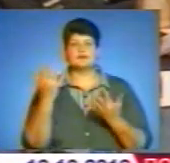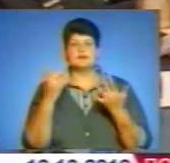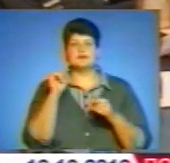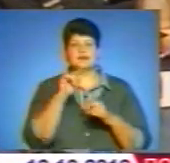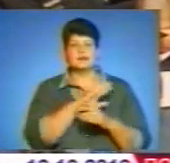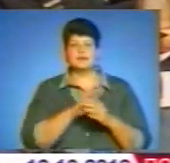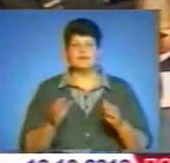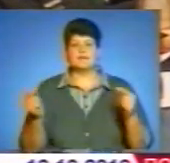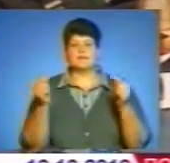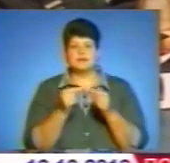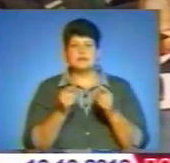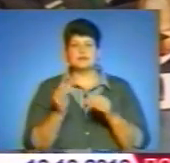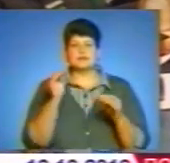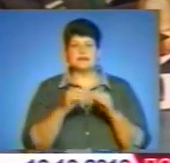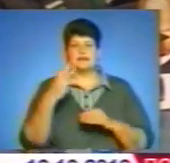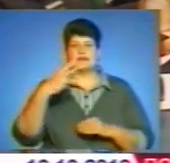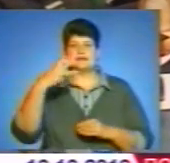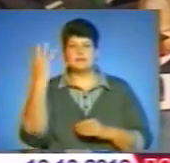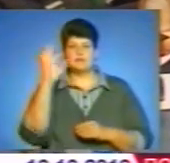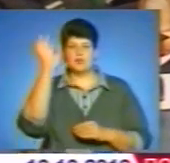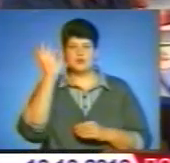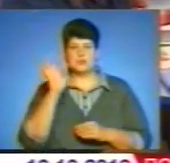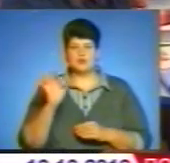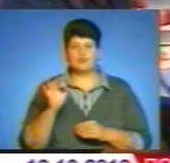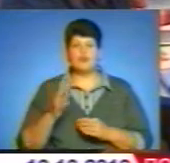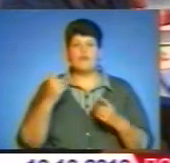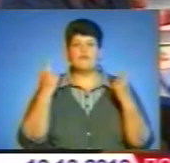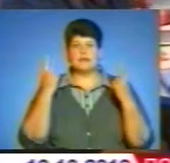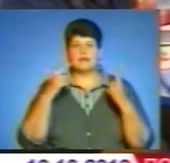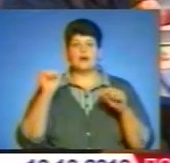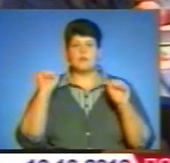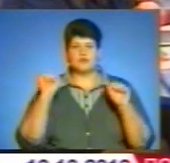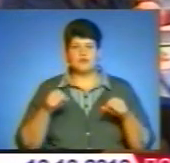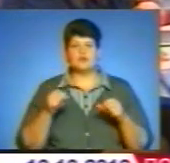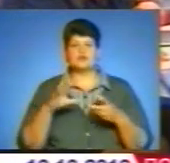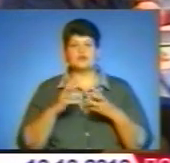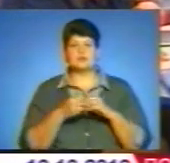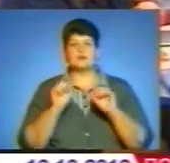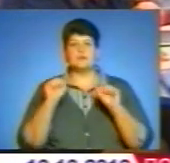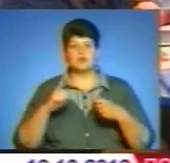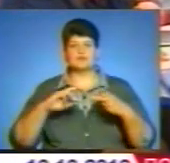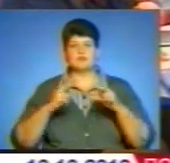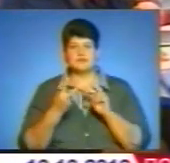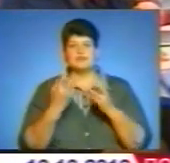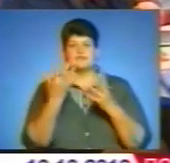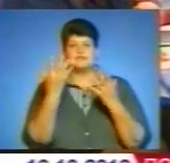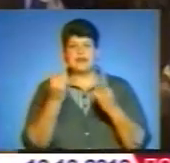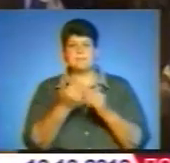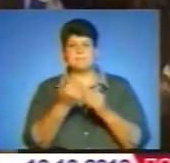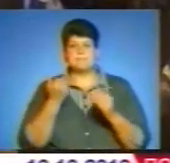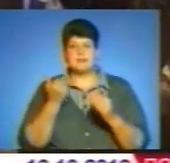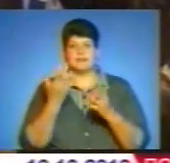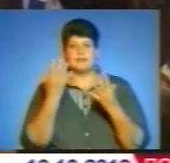об'єднання «Свобода», Всеукраїнське об'єднання «Батьківщина» і партія «Удар». Цікаво, що кількість тих, які ще не визначилися, складає